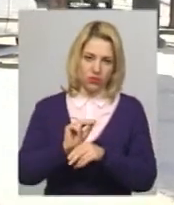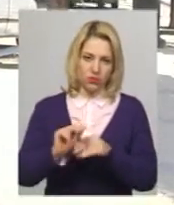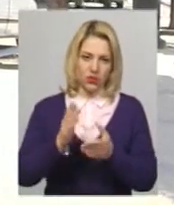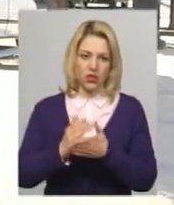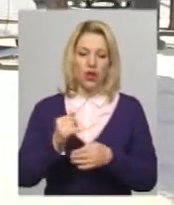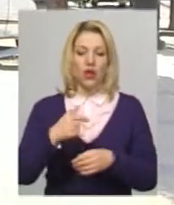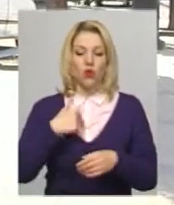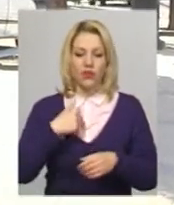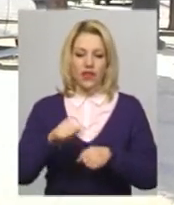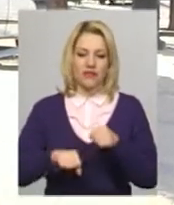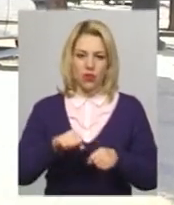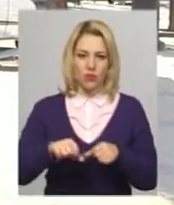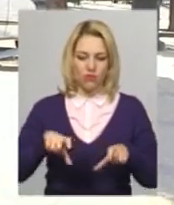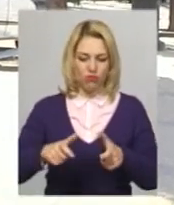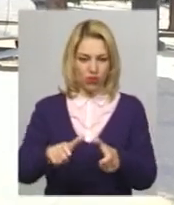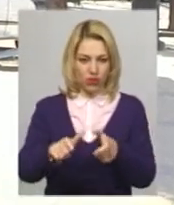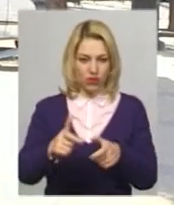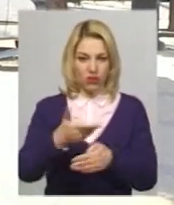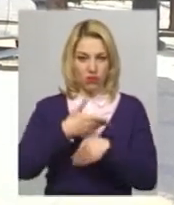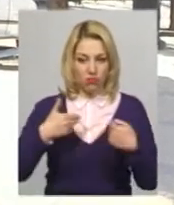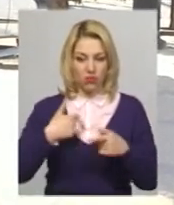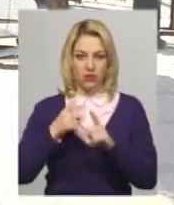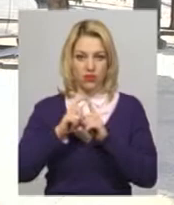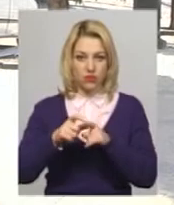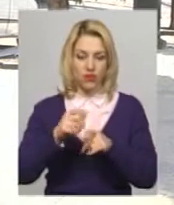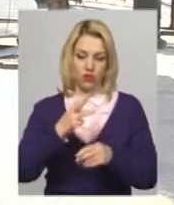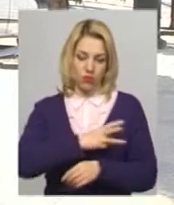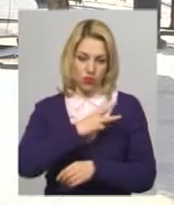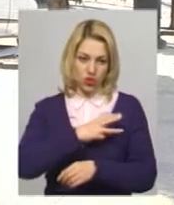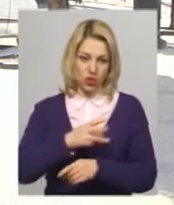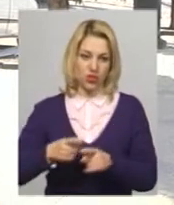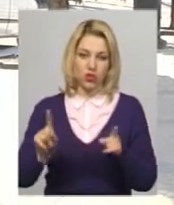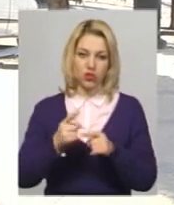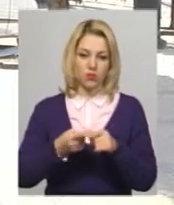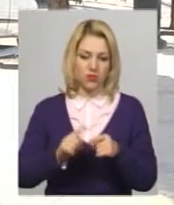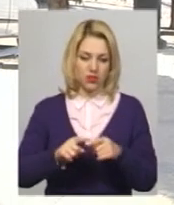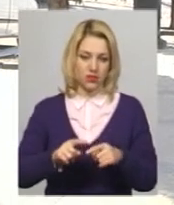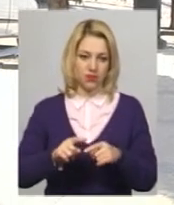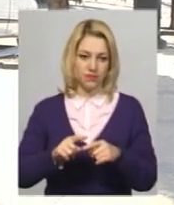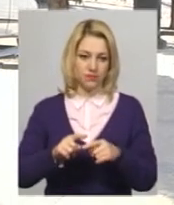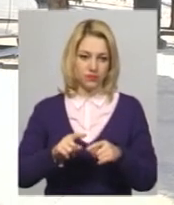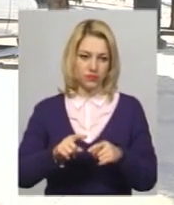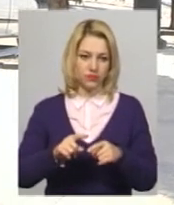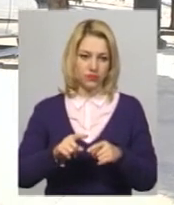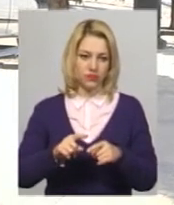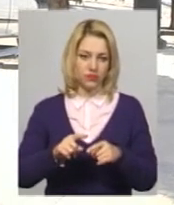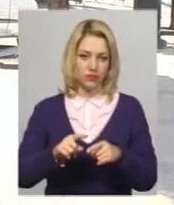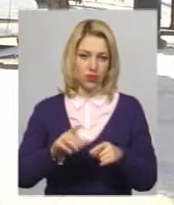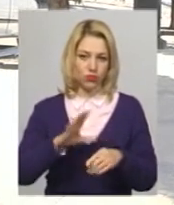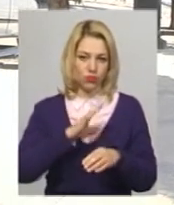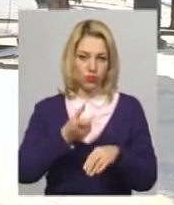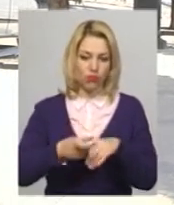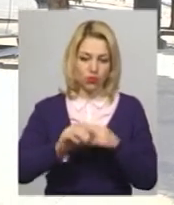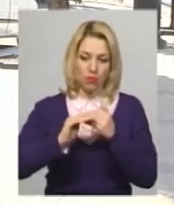поки що будується з бруківки. Ми висловили побажання ЖКГ, щоб вони клали більш